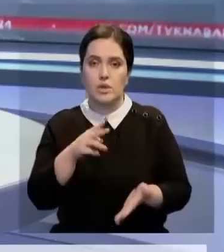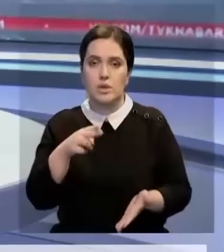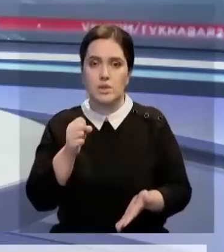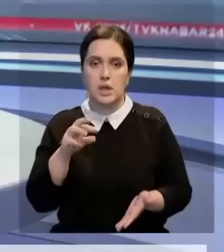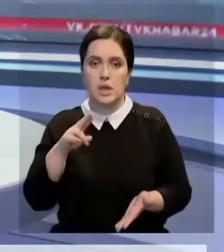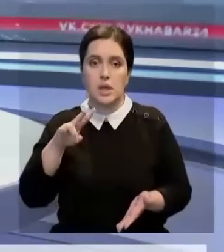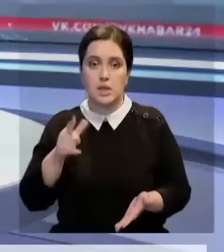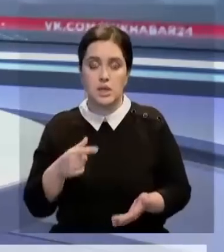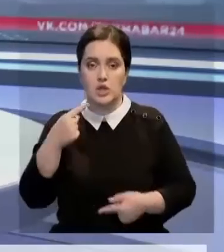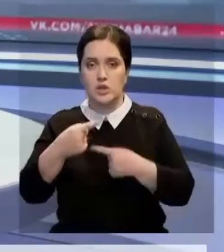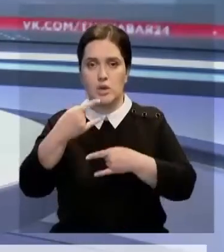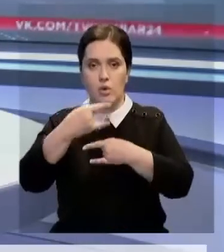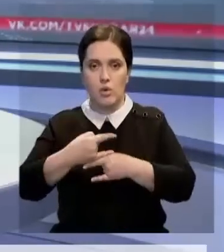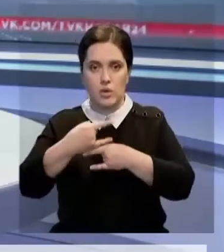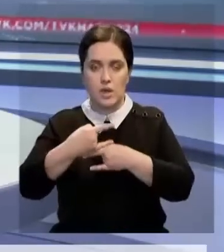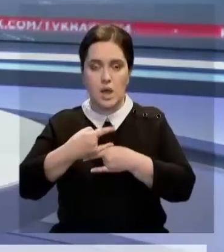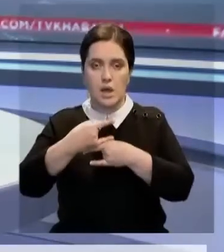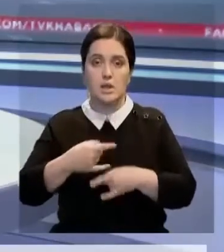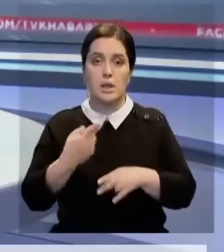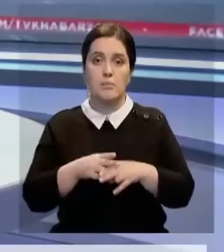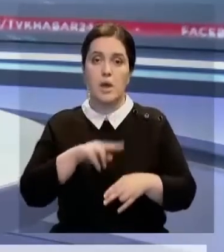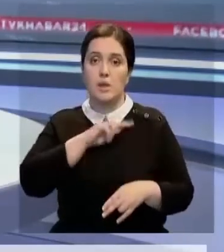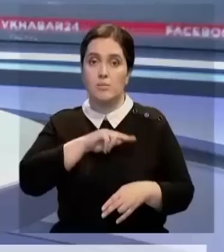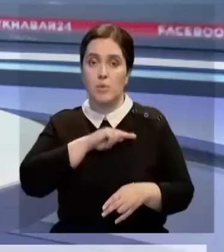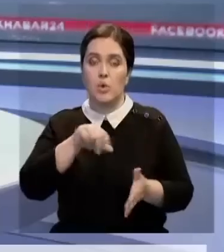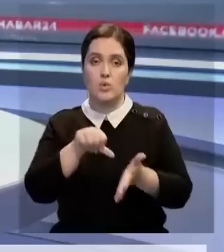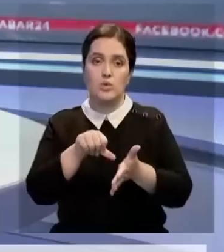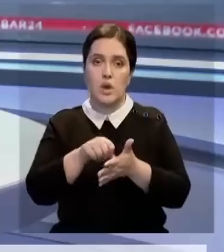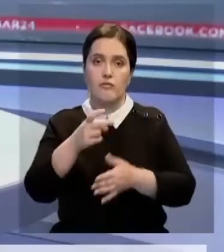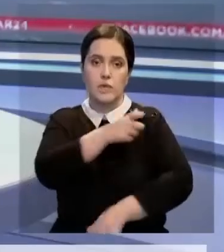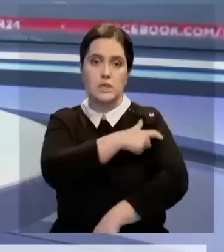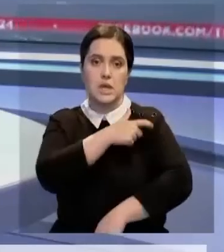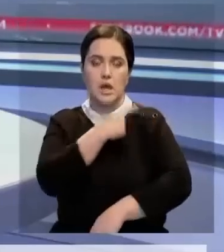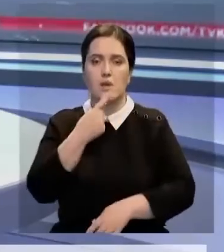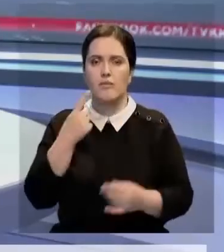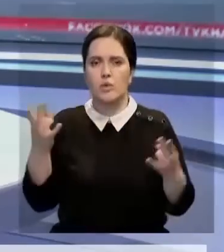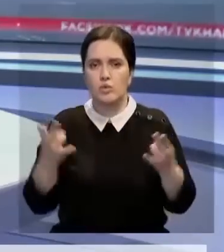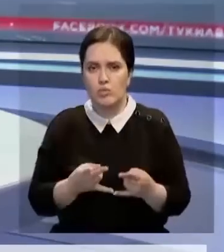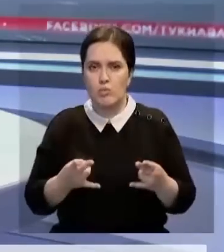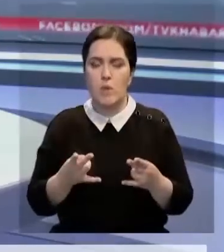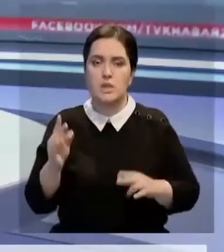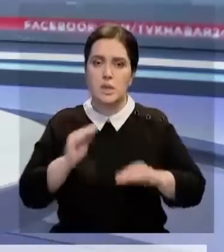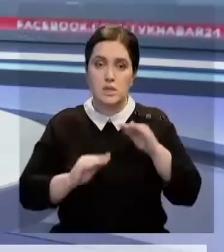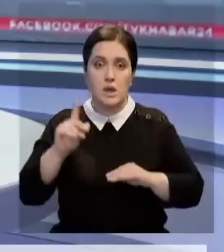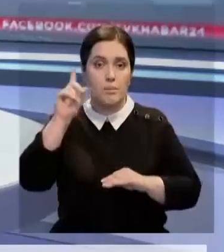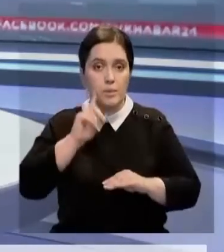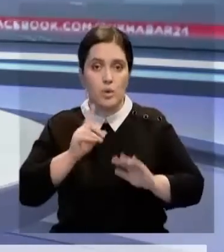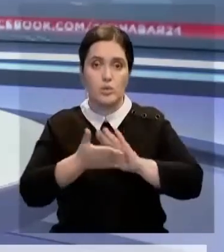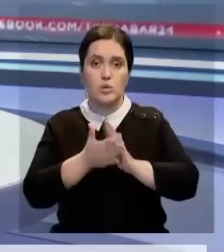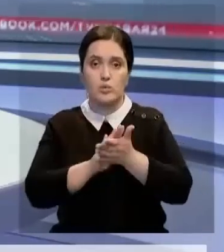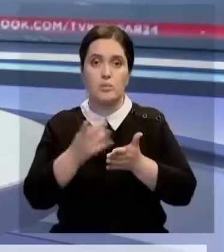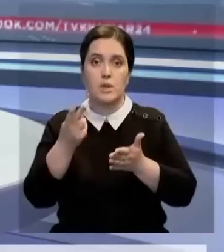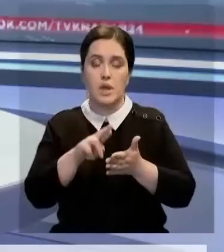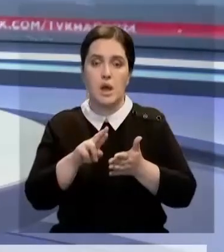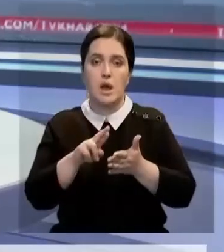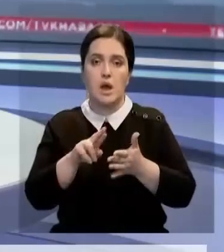в городе Далянь в онлайн-формате. В его работе приняли участие больше 200 делегатов, говорили о необходимости создания благоприятных условий для